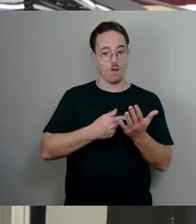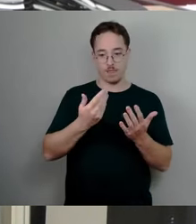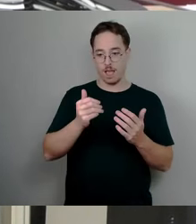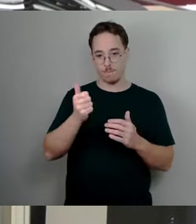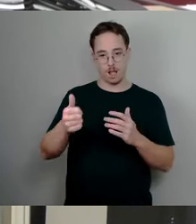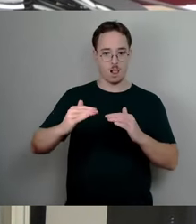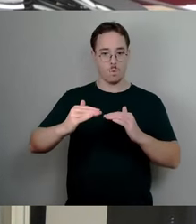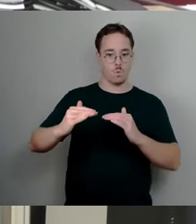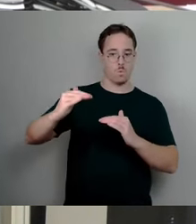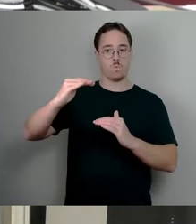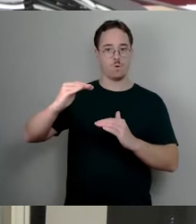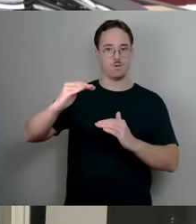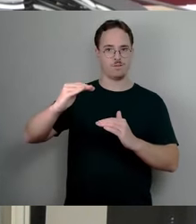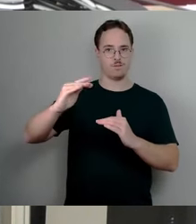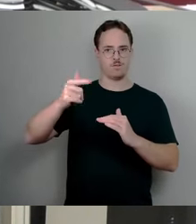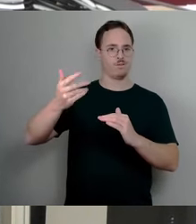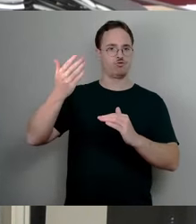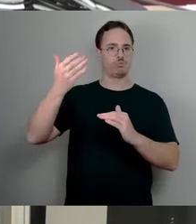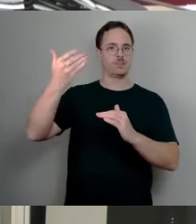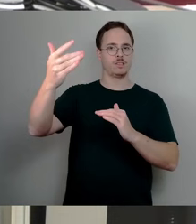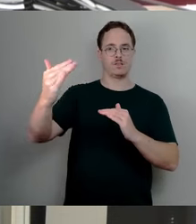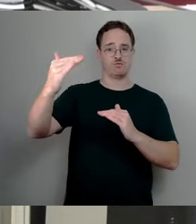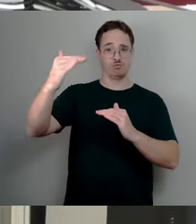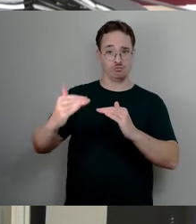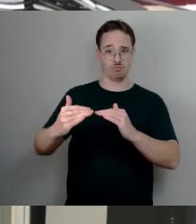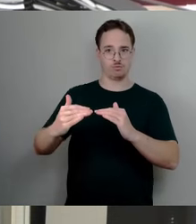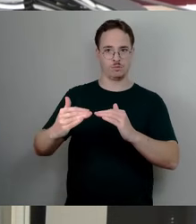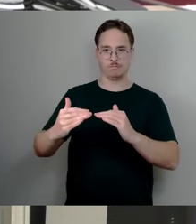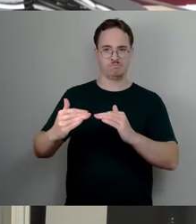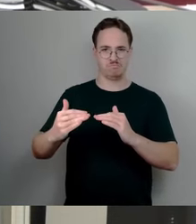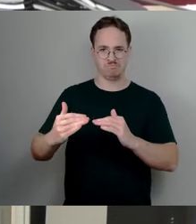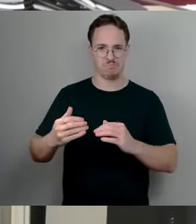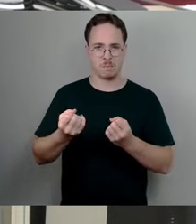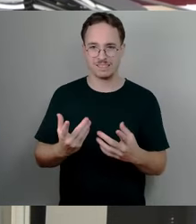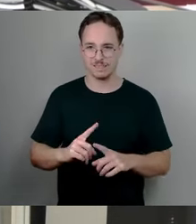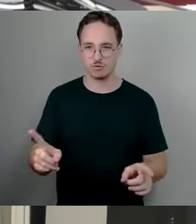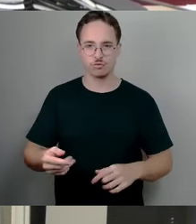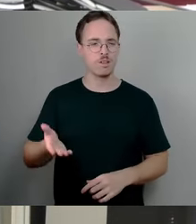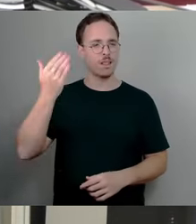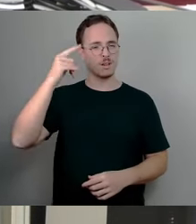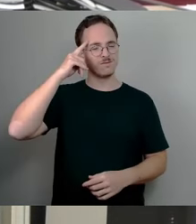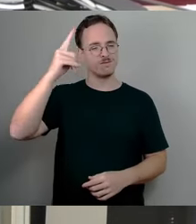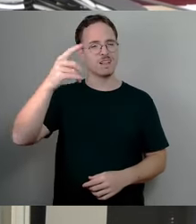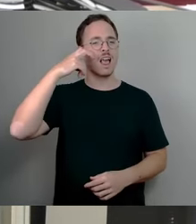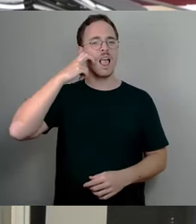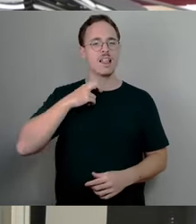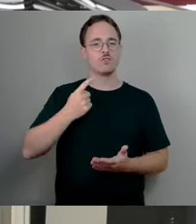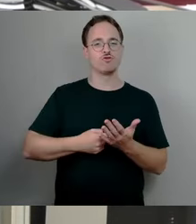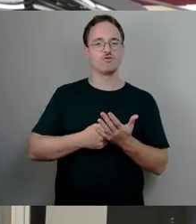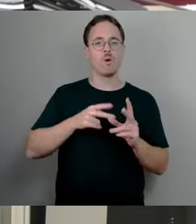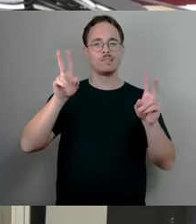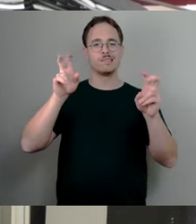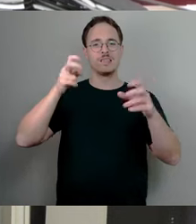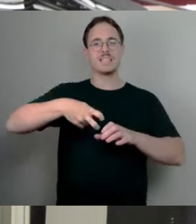Die ältesten Steuern, viele kennen sie, die Sektsteuer, sie wurde mal erhoben, um die kaiserliche Flotte zu finanzieren.